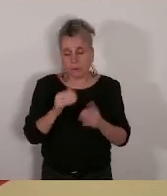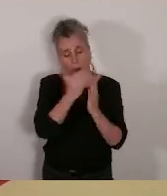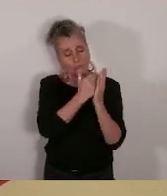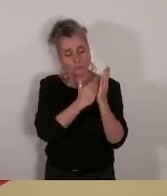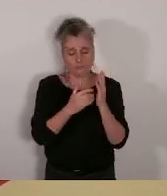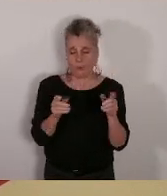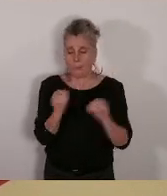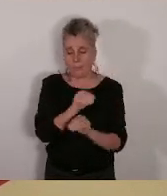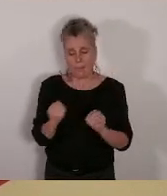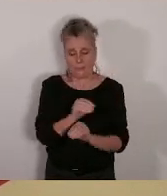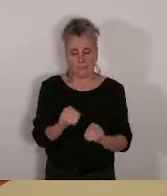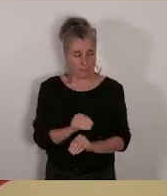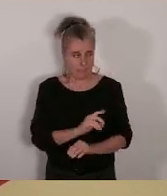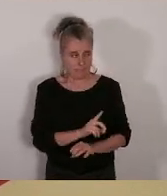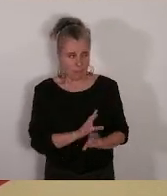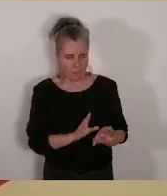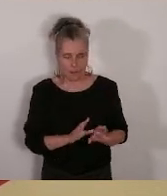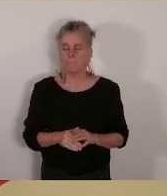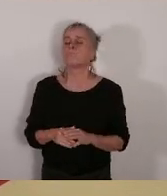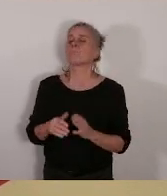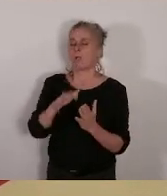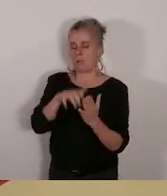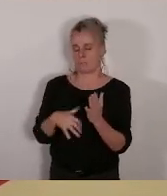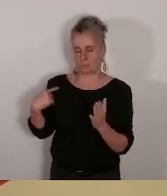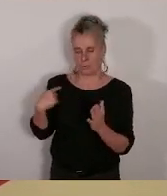c'est bien le 40. Alors, le rapport numéro 5.